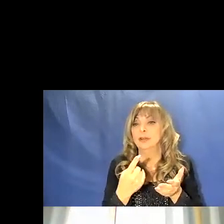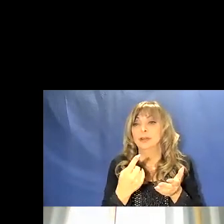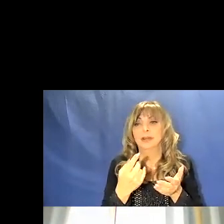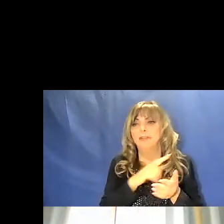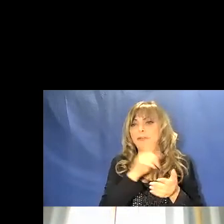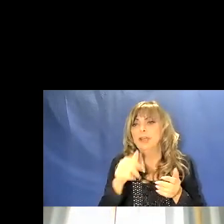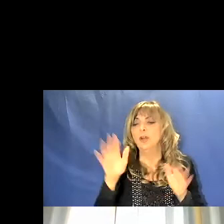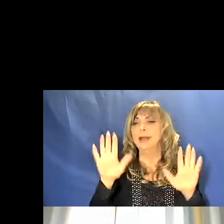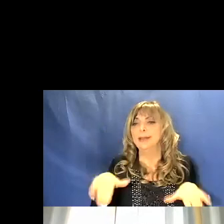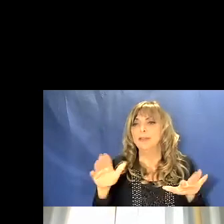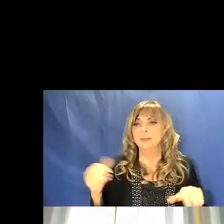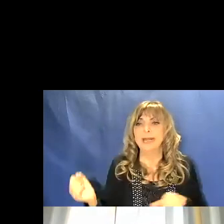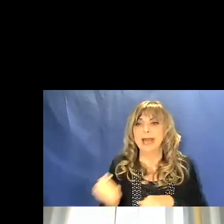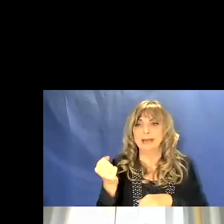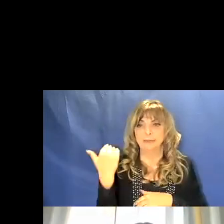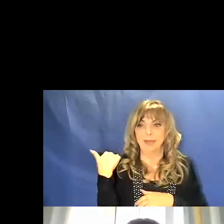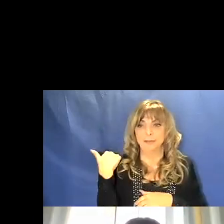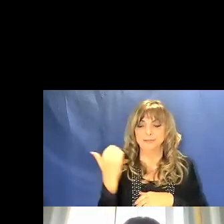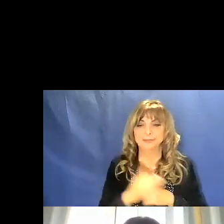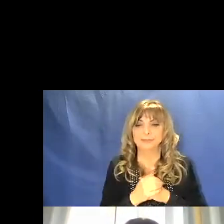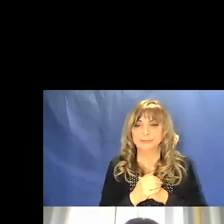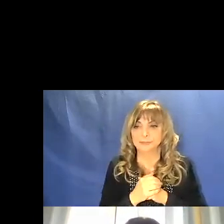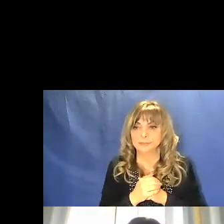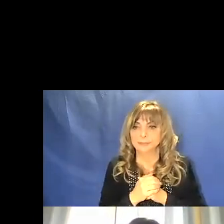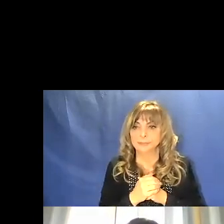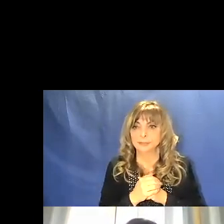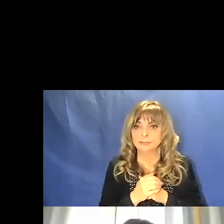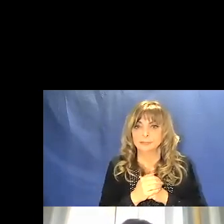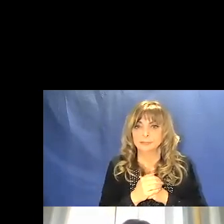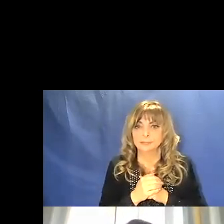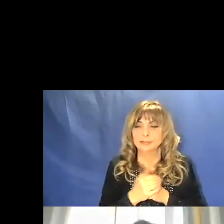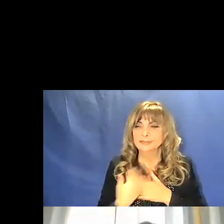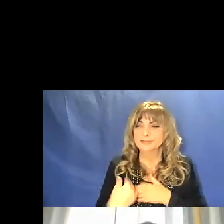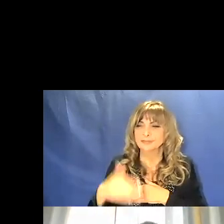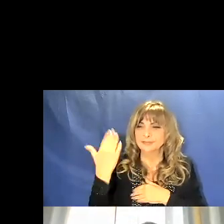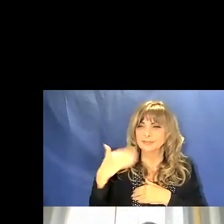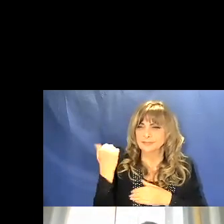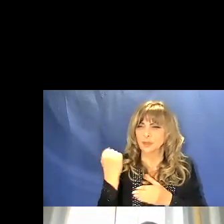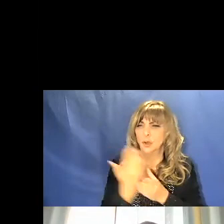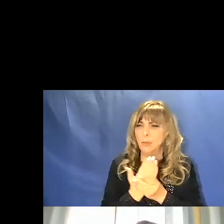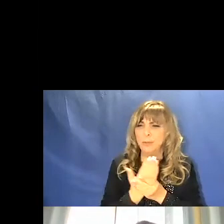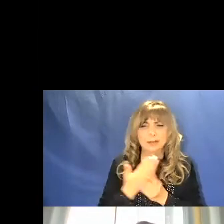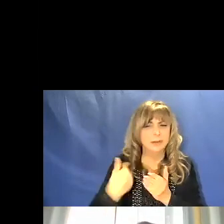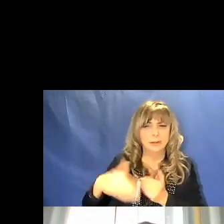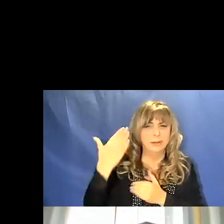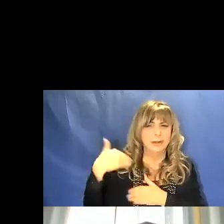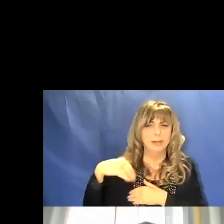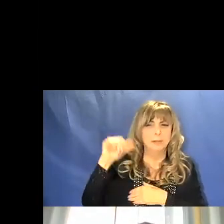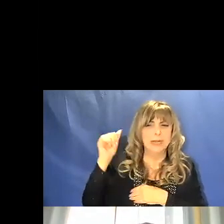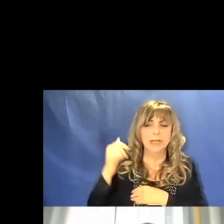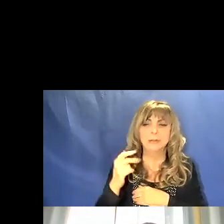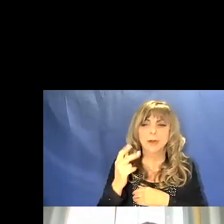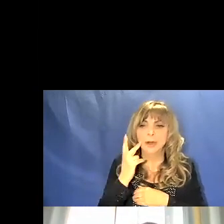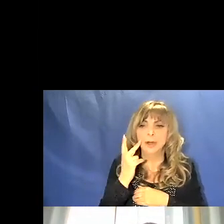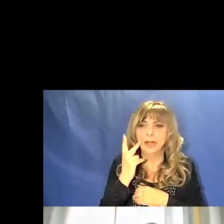diecimila anni fa. Il più antico documento che riguarda il